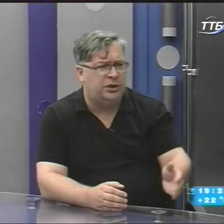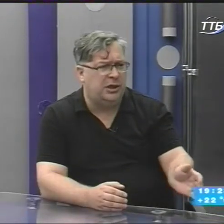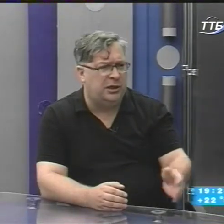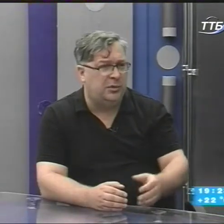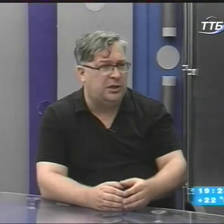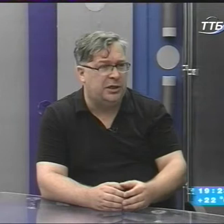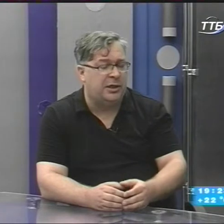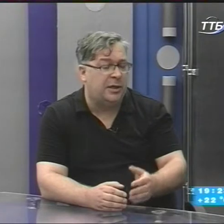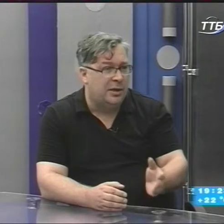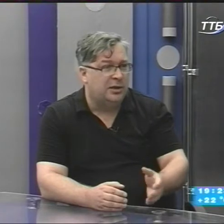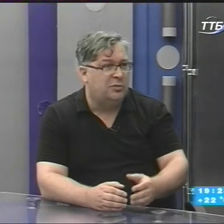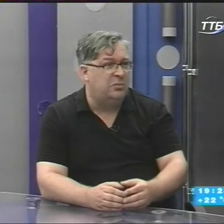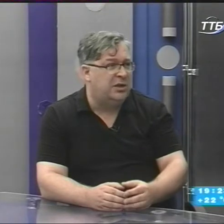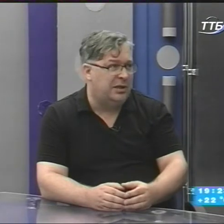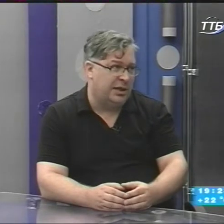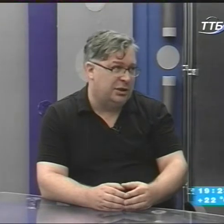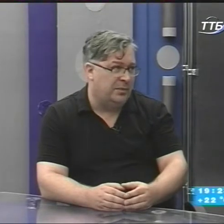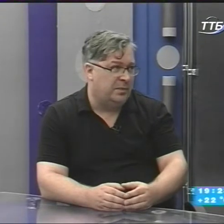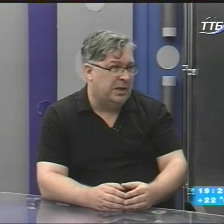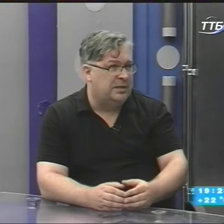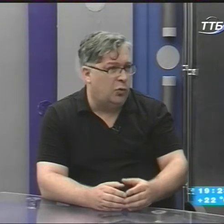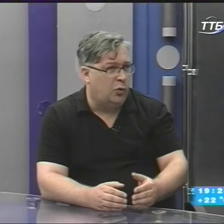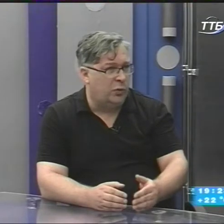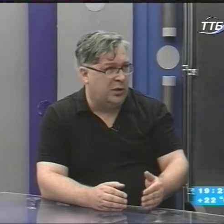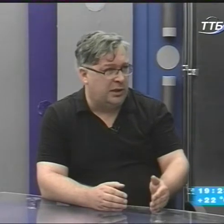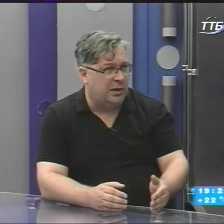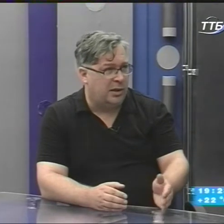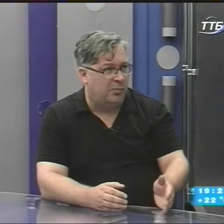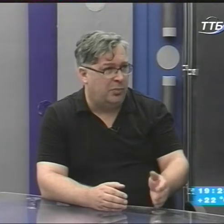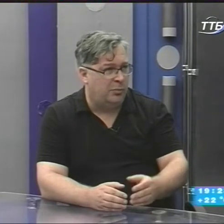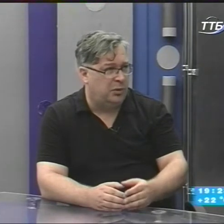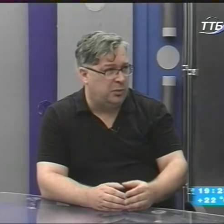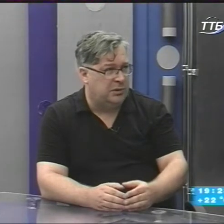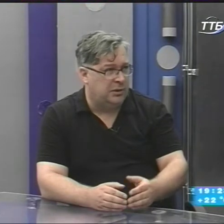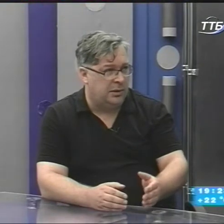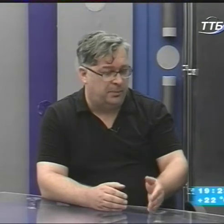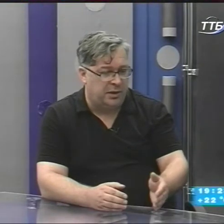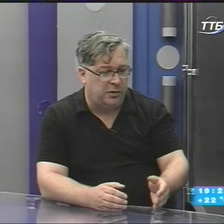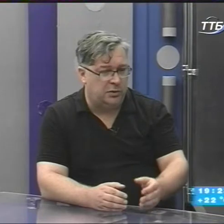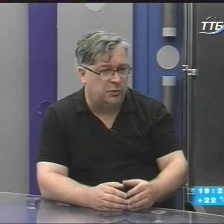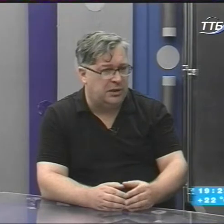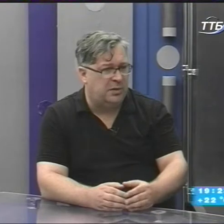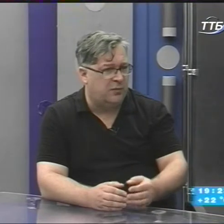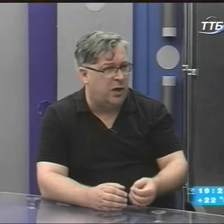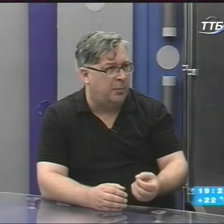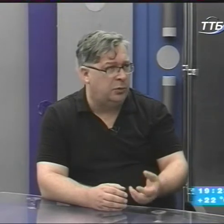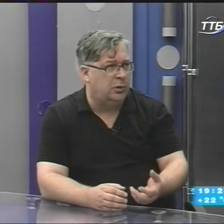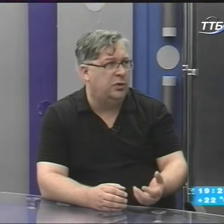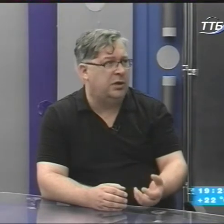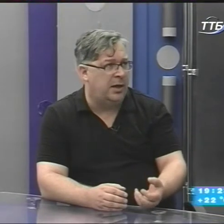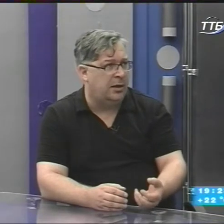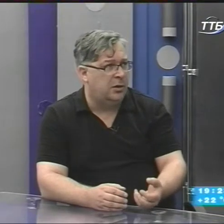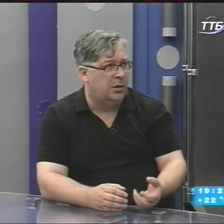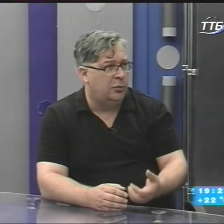І Чилі, і інші країни. Зовсім різні речі. Ця угода України, яка має бути підписана на вільнівському саміті, вона абсолютно